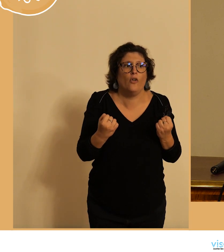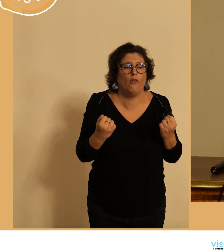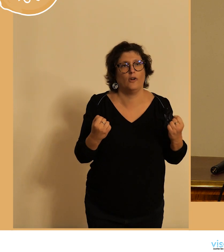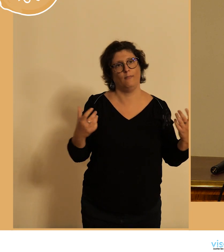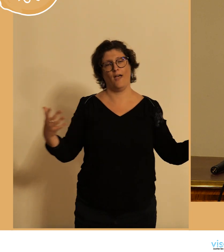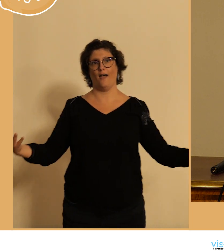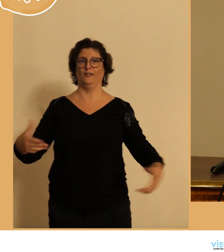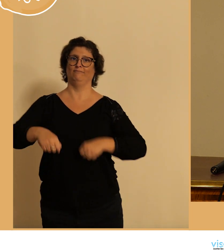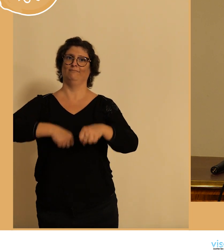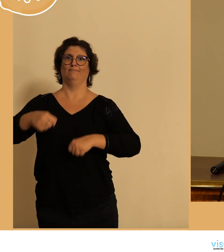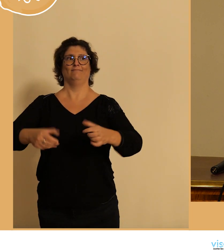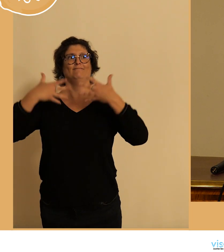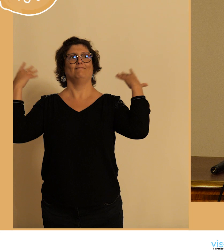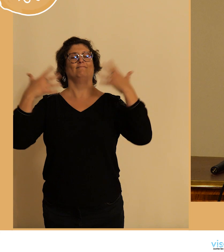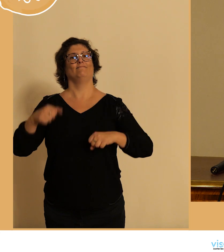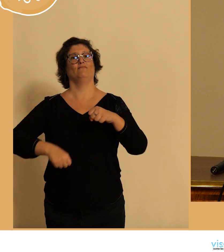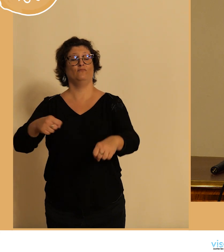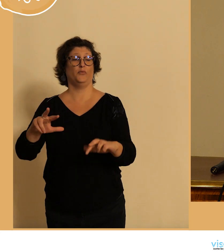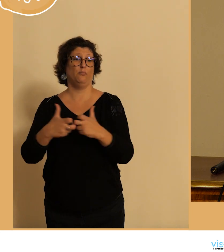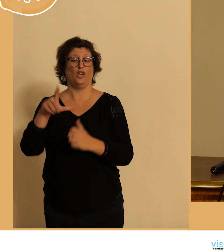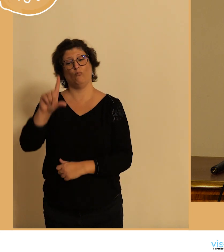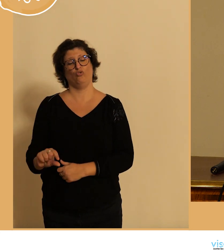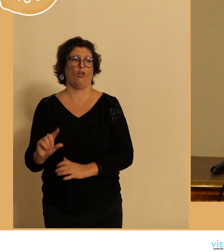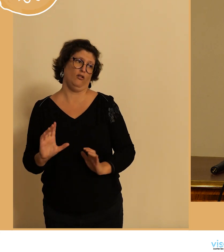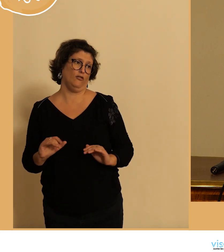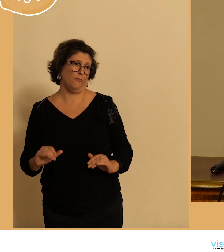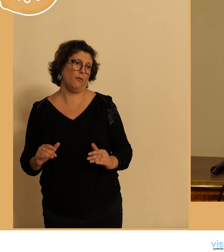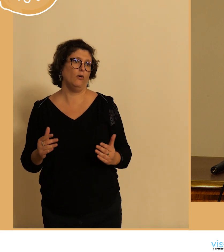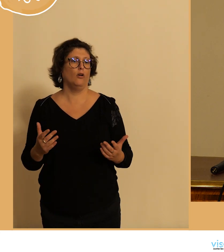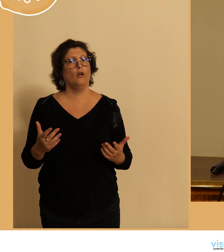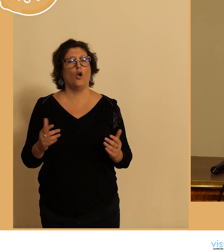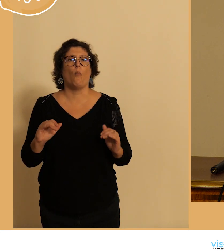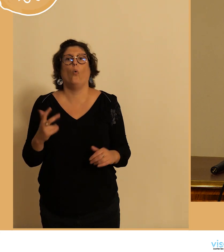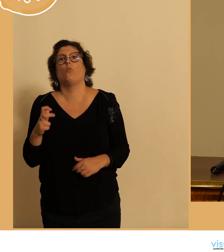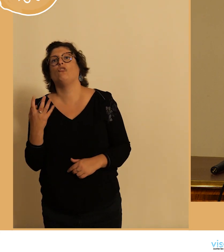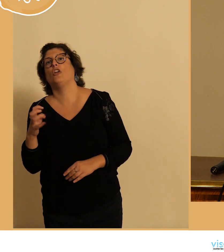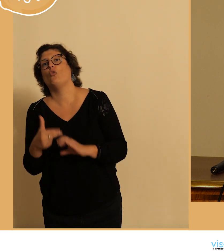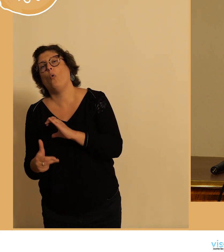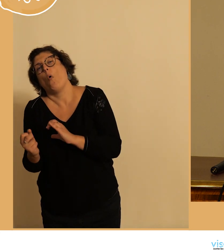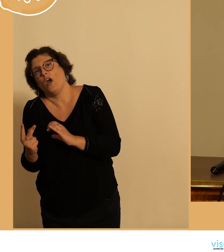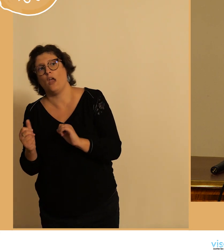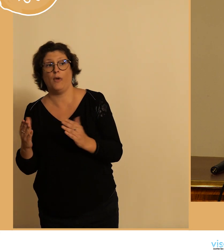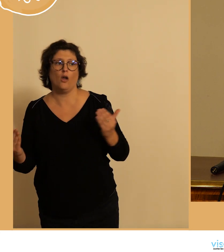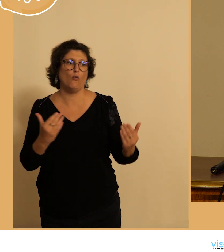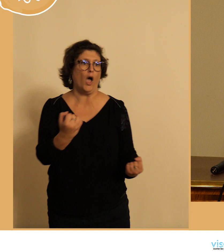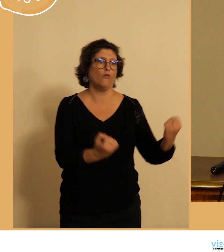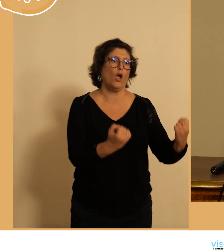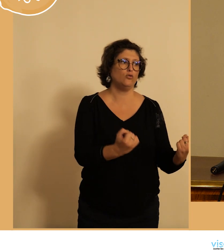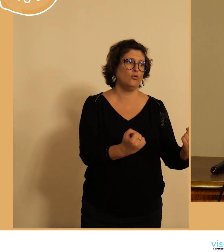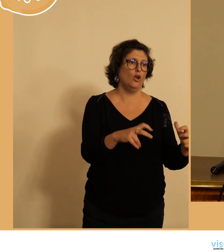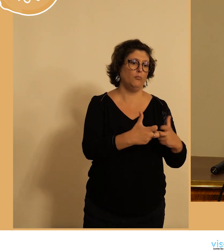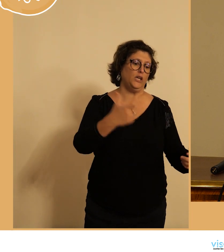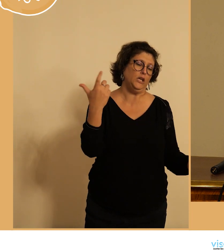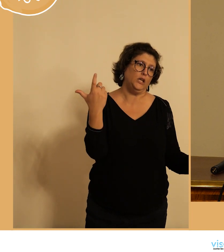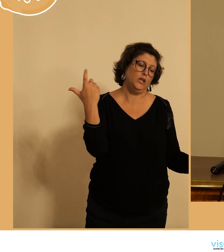vous le ça ne coûte quand même pas très cher même si c'est dans les 300-400 euros c'est quand même pas une fortune par rapport à le prix d'une voiture ça ne pollue pas il y a beaucoup d